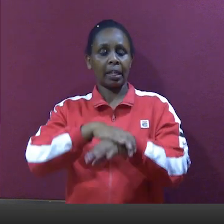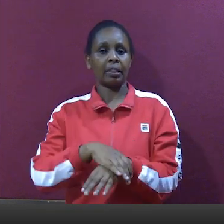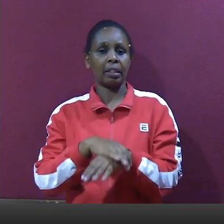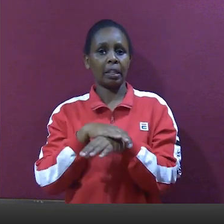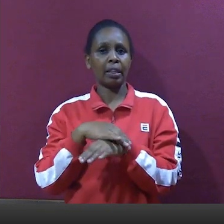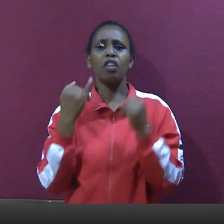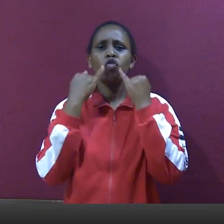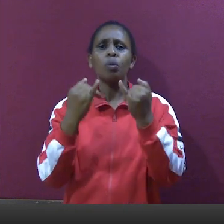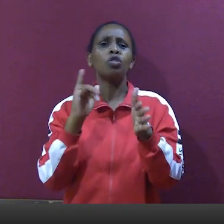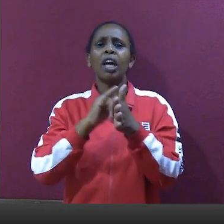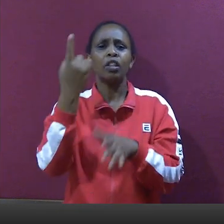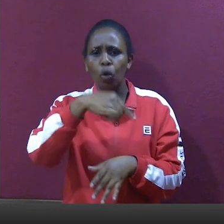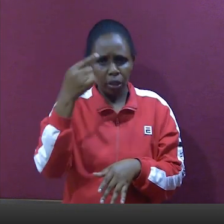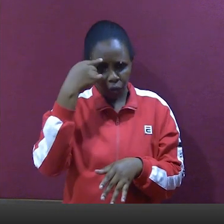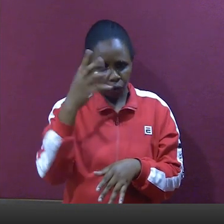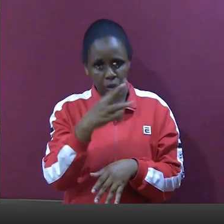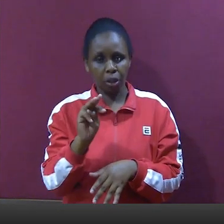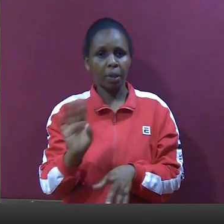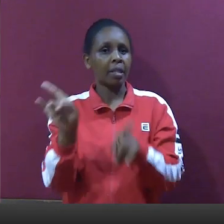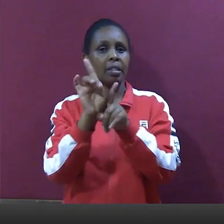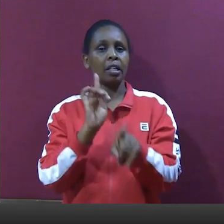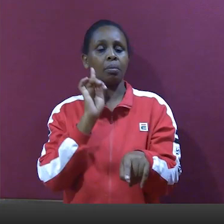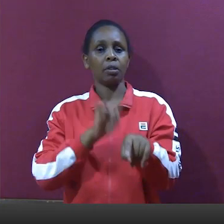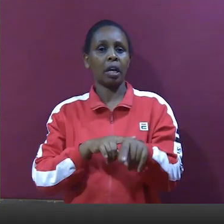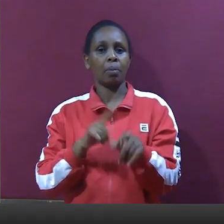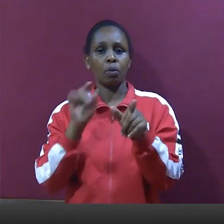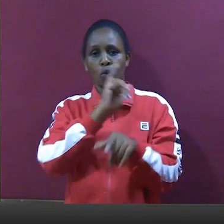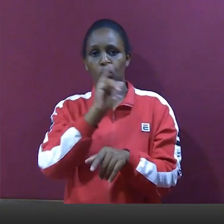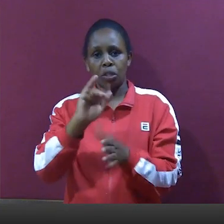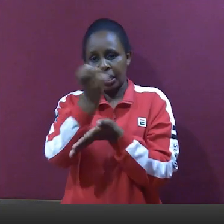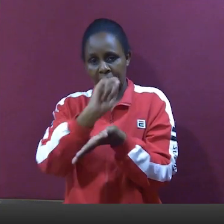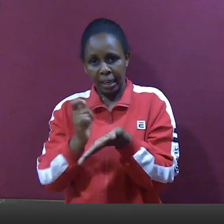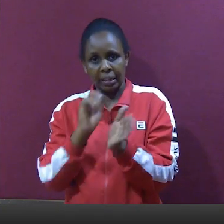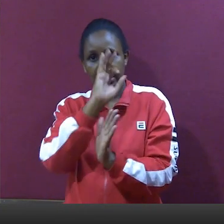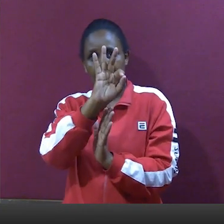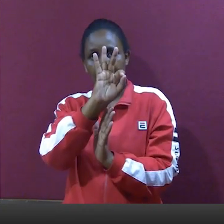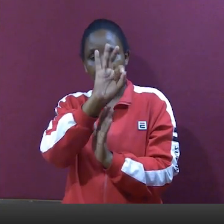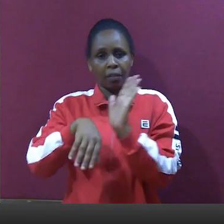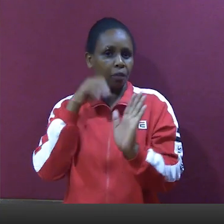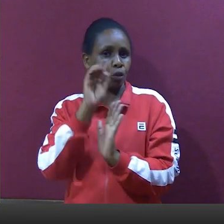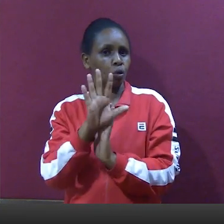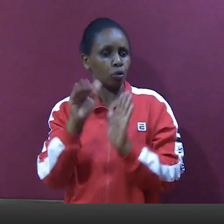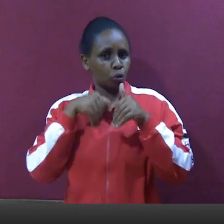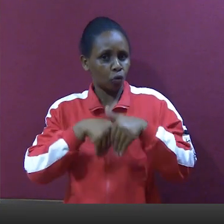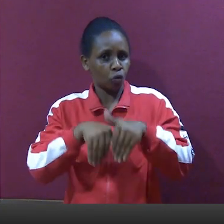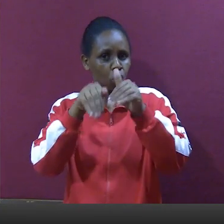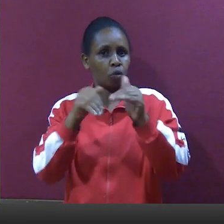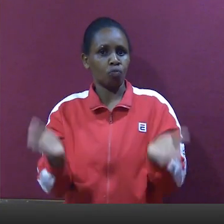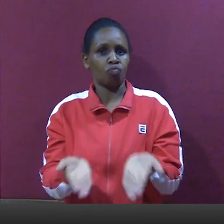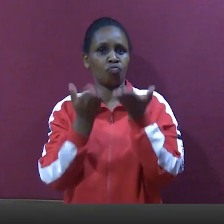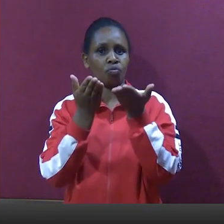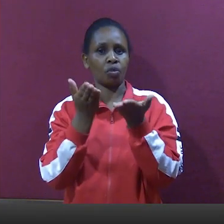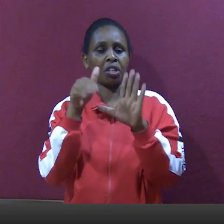get content that is appropriate for them. Pia wito ulitolewa kwa wandishi watamthilia na filamu kuzingatia wandishi wawili kukuza